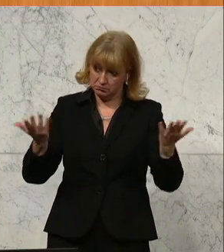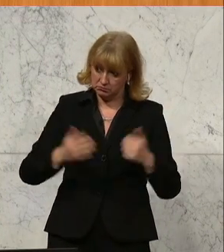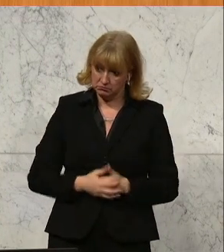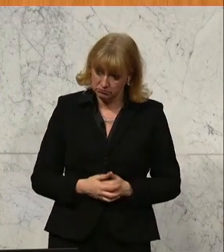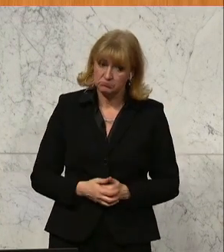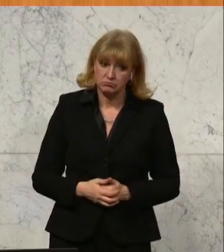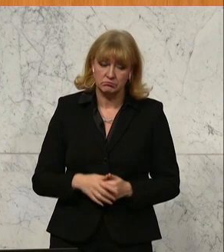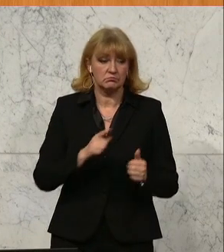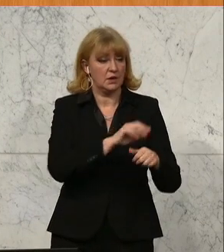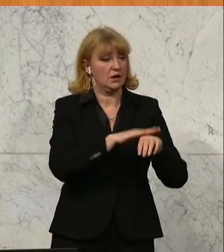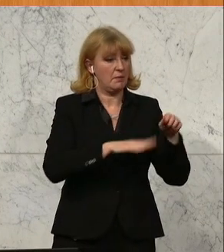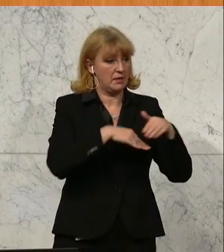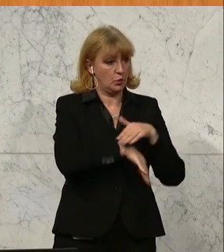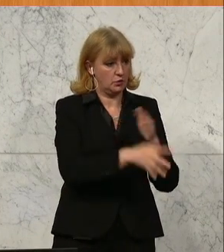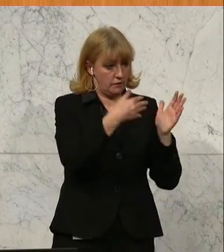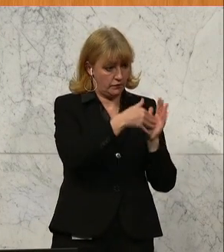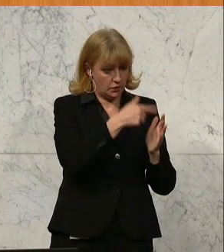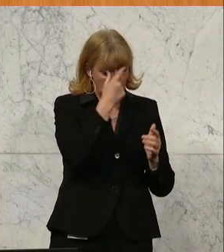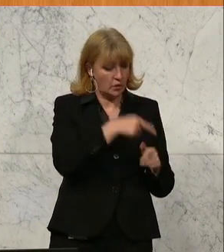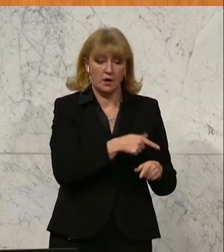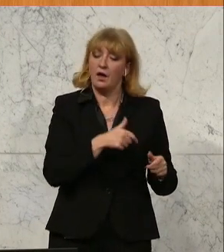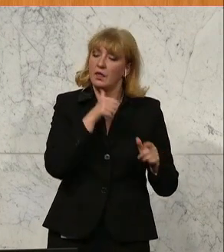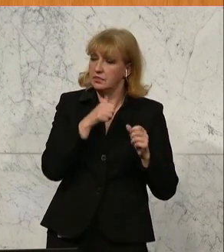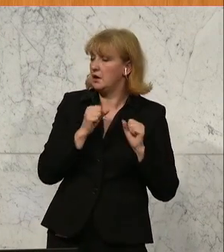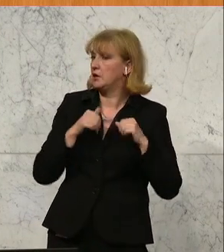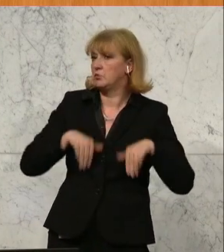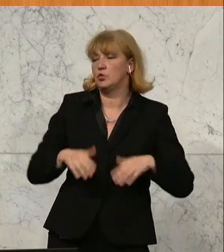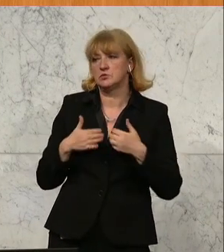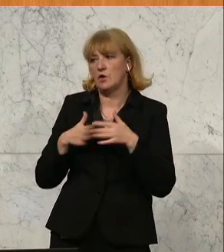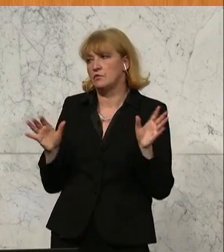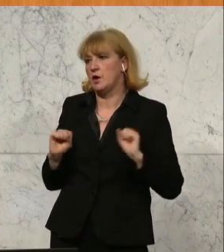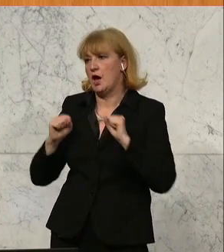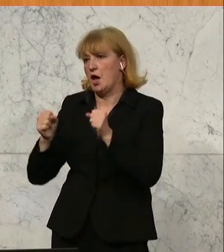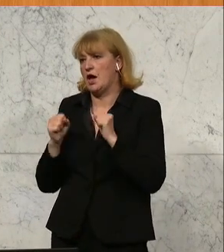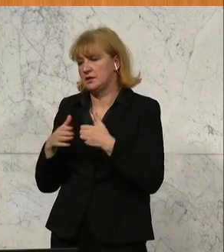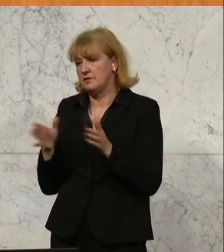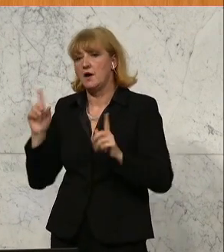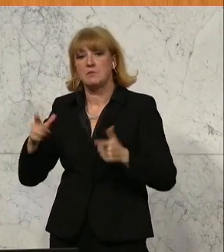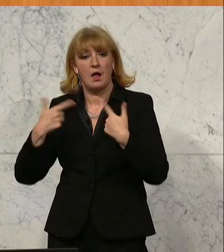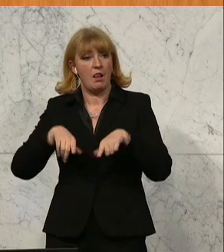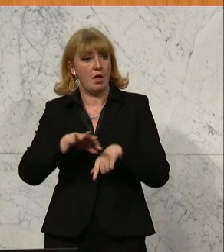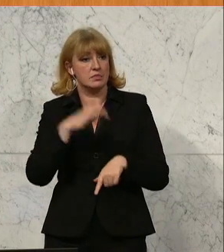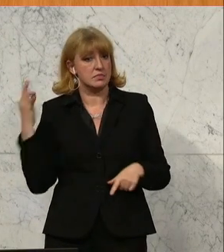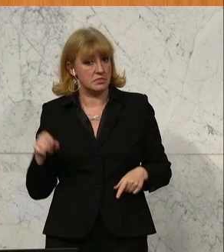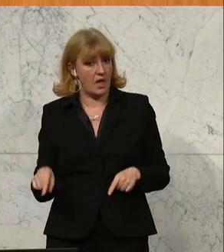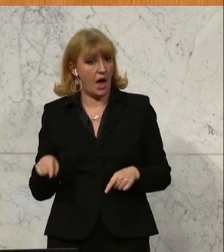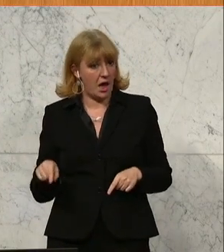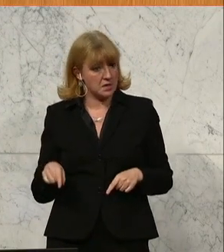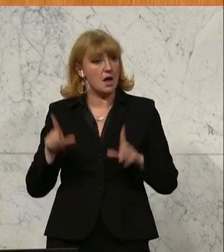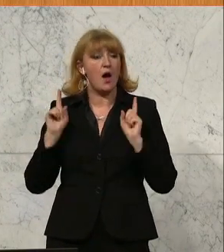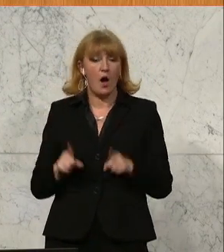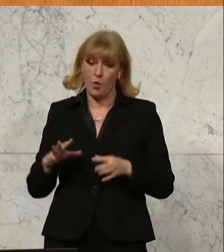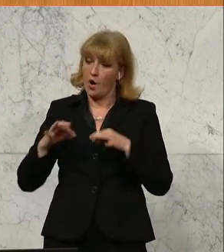Neben den Gemeinden unter 5.000 Einwohnern, die nicht proaktiv veröffentlichen müssen, sind übrigens auch Landtage von dieser proaktiven Veröffentlichungspflicht ausgenommen.